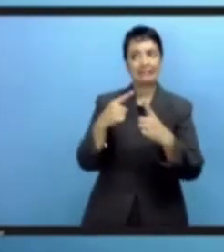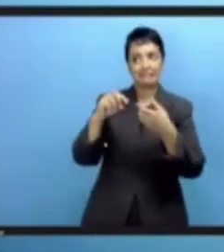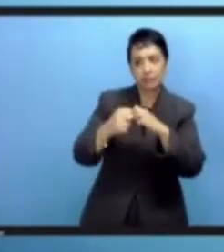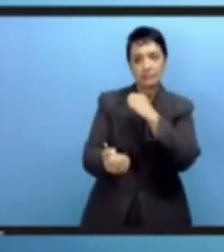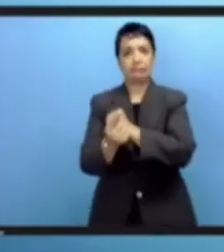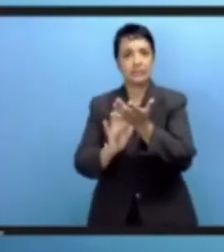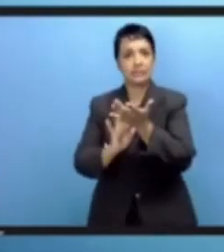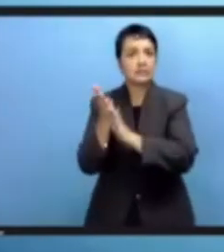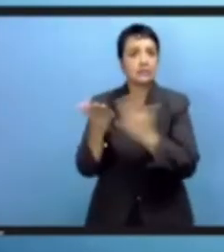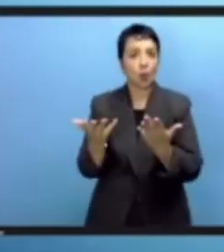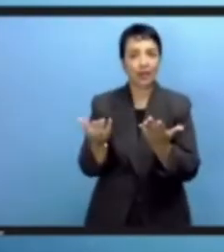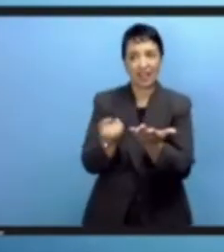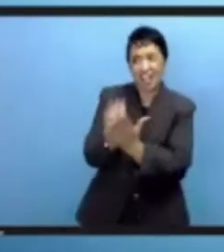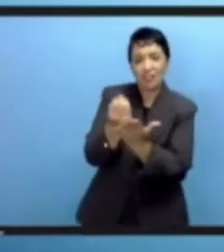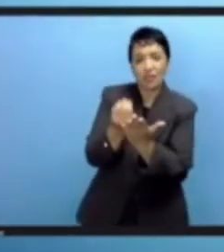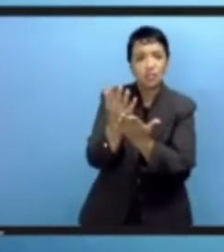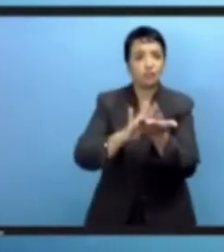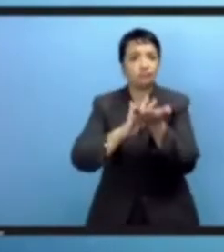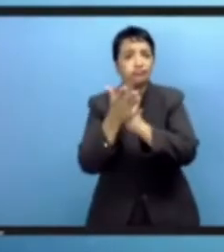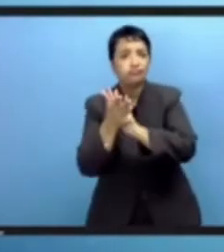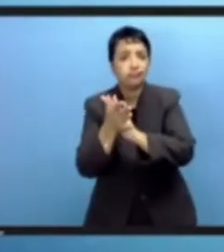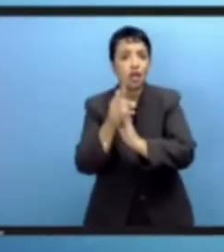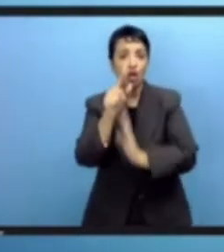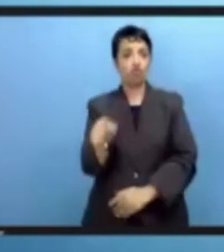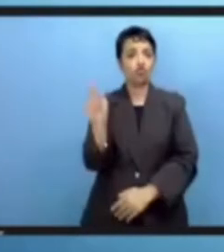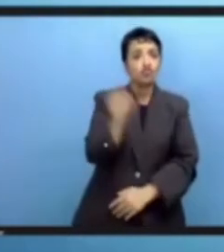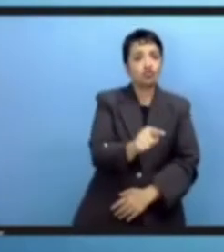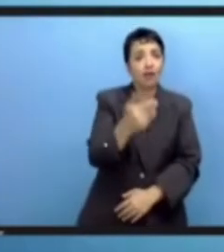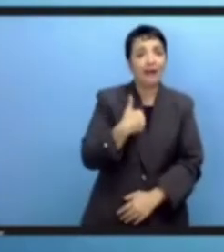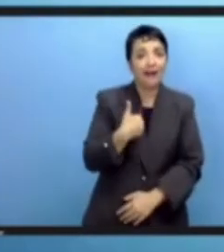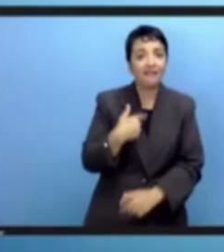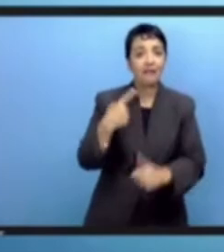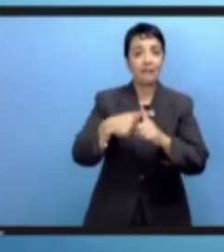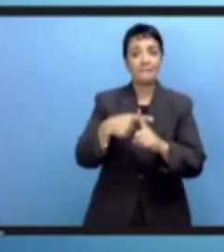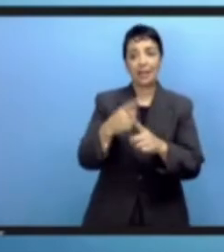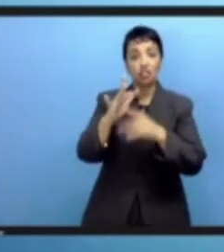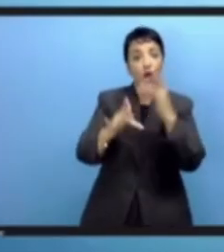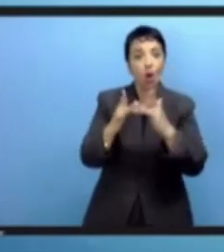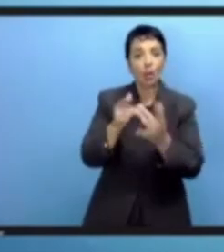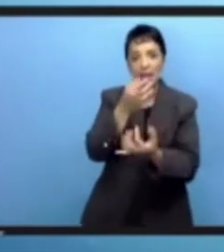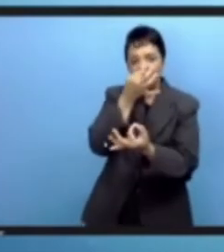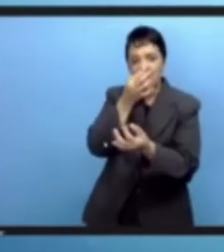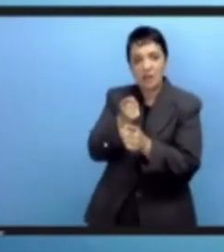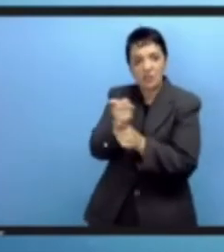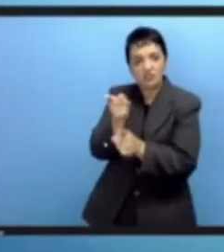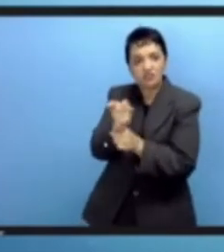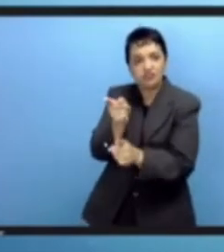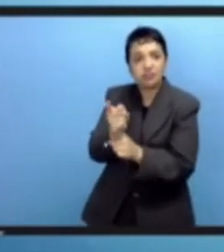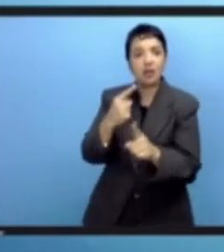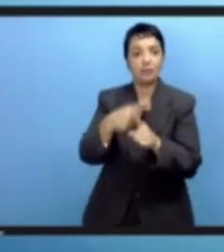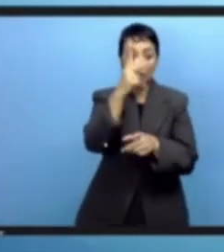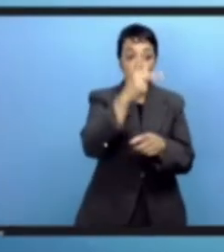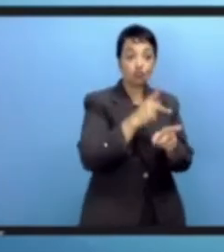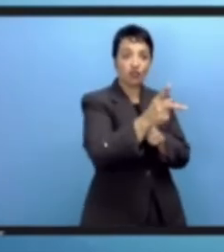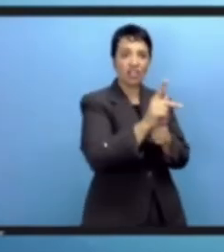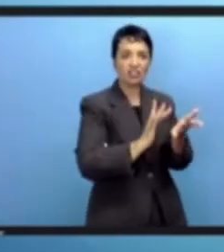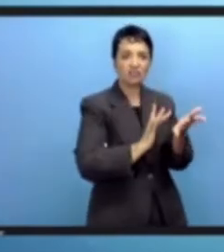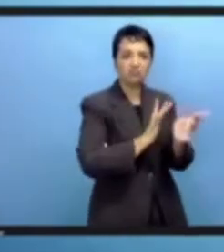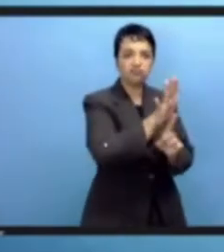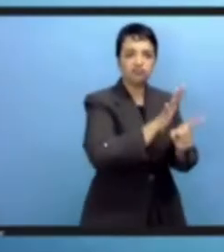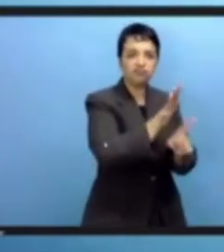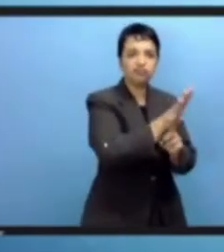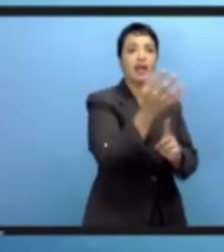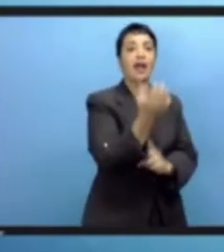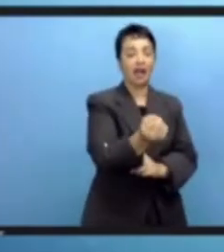ذلك مثل تشويه المعلومات أو قد يكون هناك خطبات للكرهة أو نظريات للمؤامرة أو قد يكون